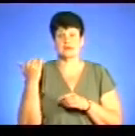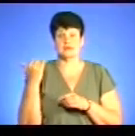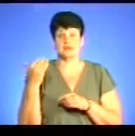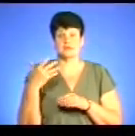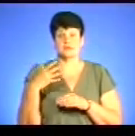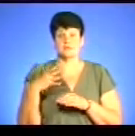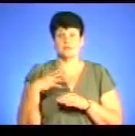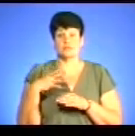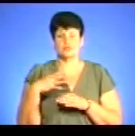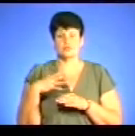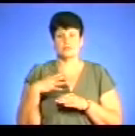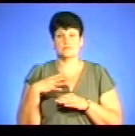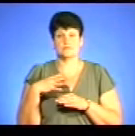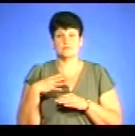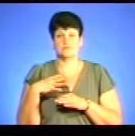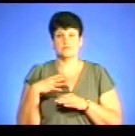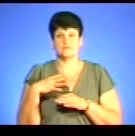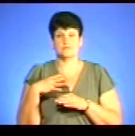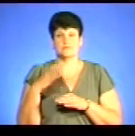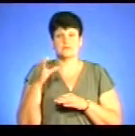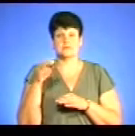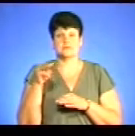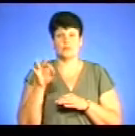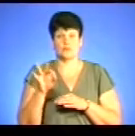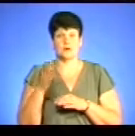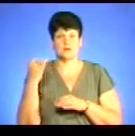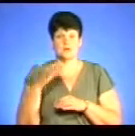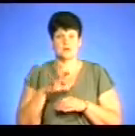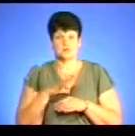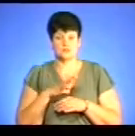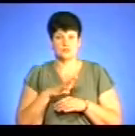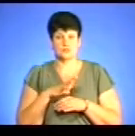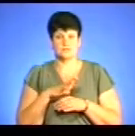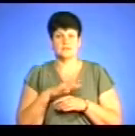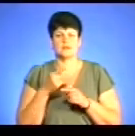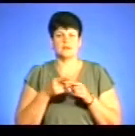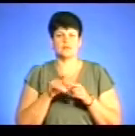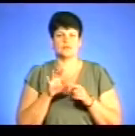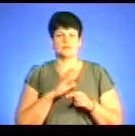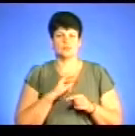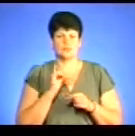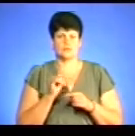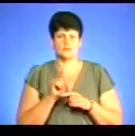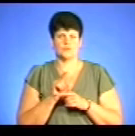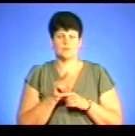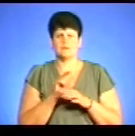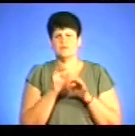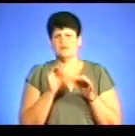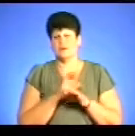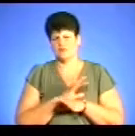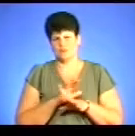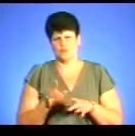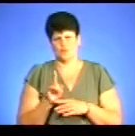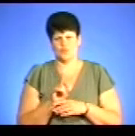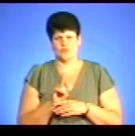так зрозуміли, СТО знаходили в даному гаражі. Тобто антисанітарні норми? Так, там жодних не було норм,